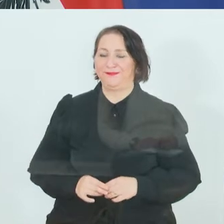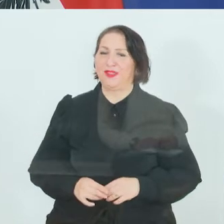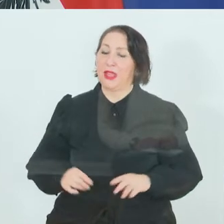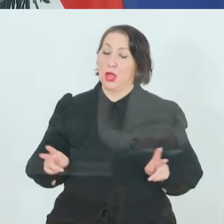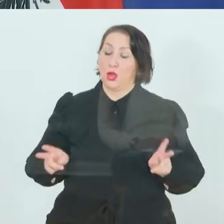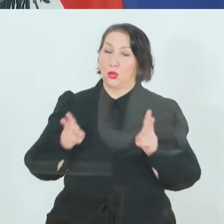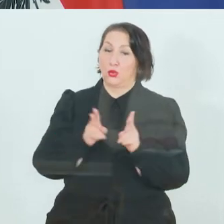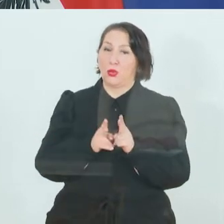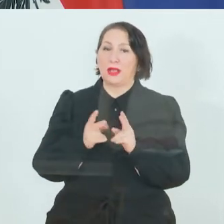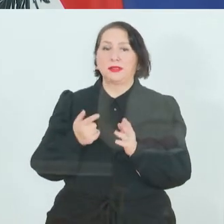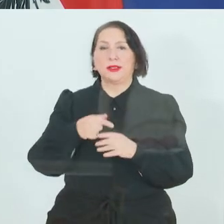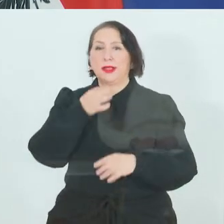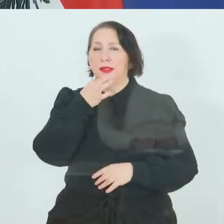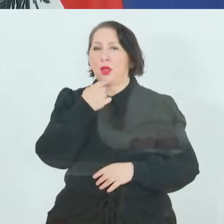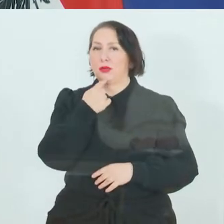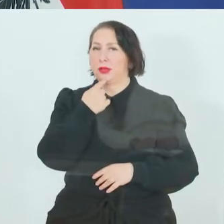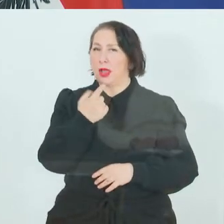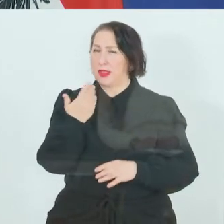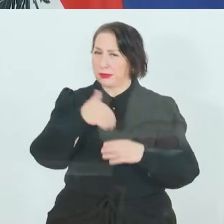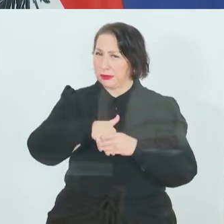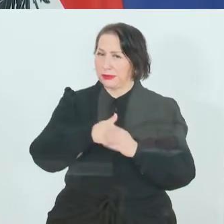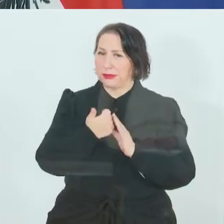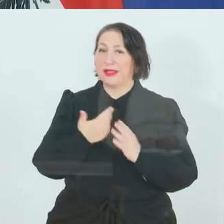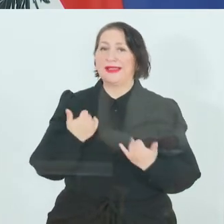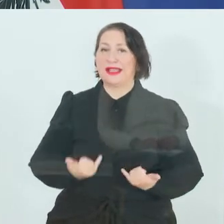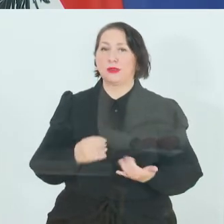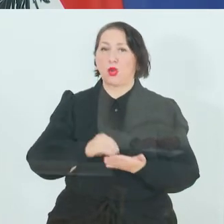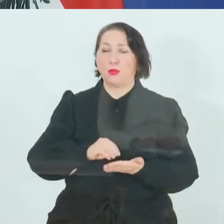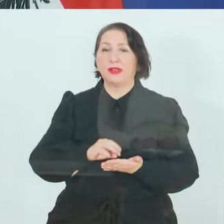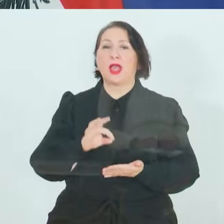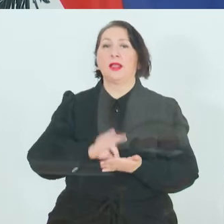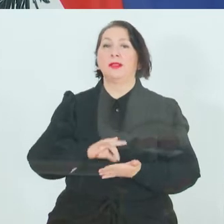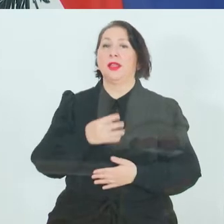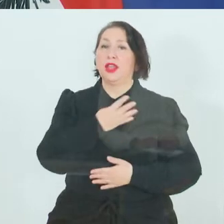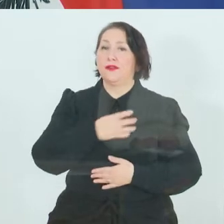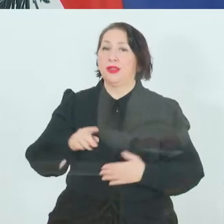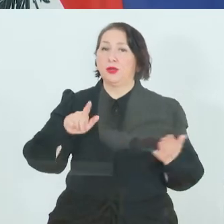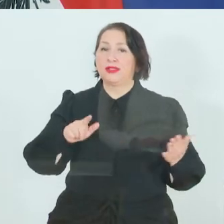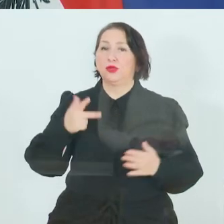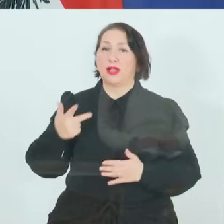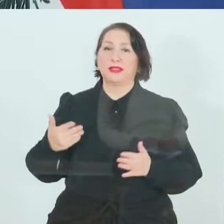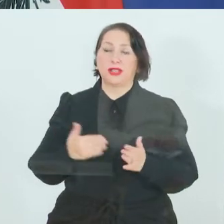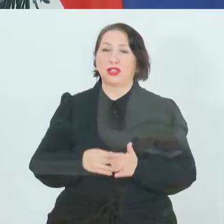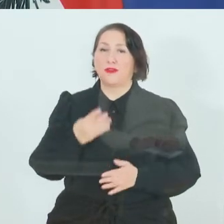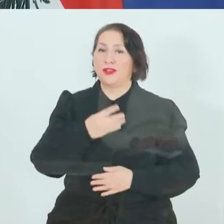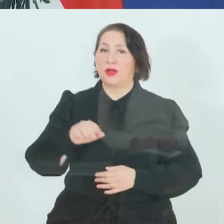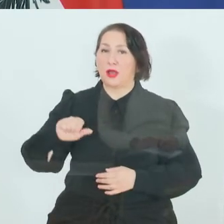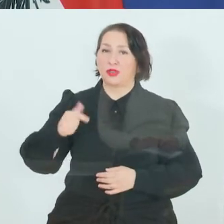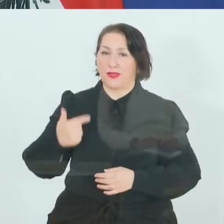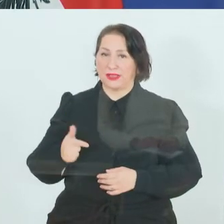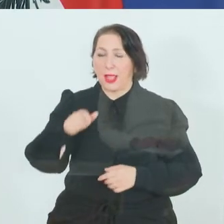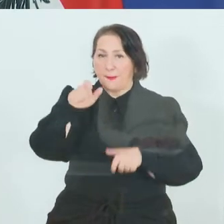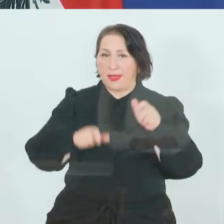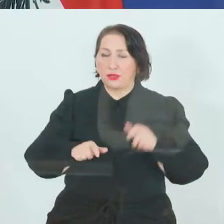Detailzahlen kommen. Derzeit befinden sich 437.421 Personen beim